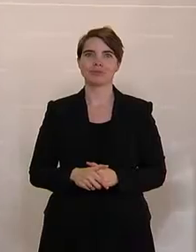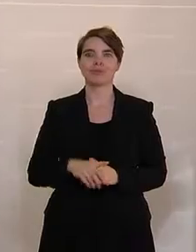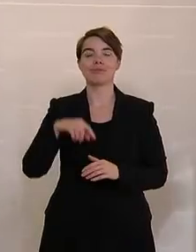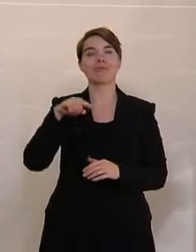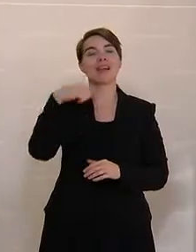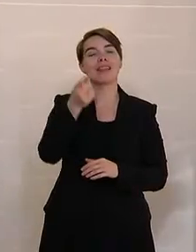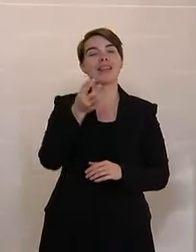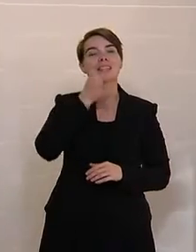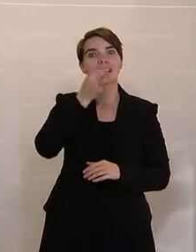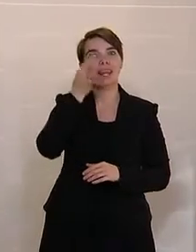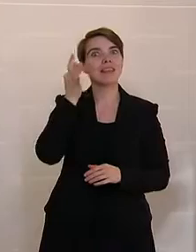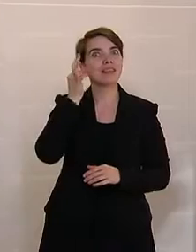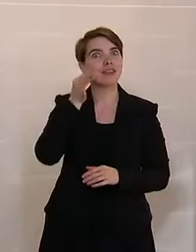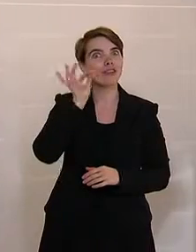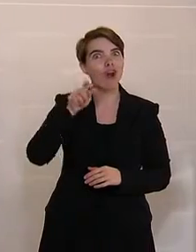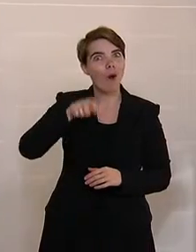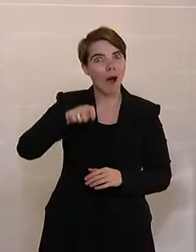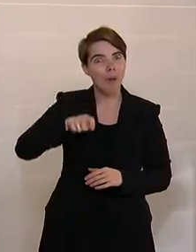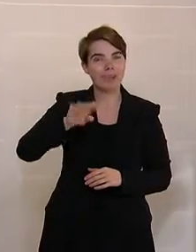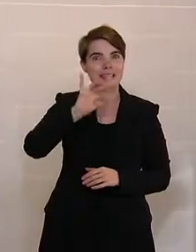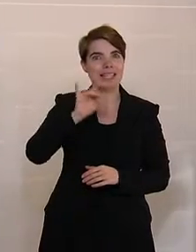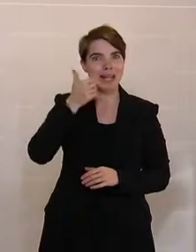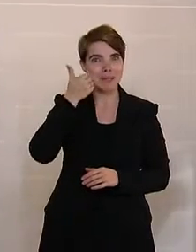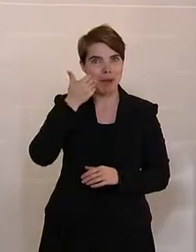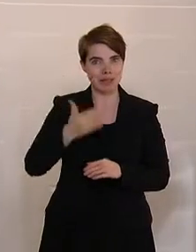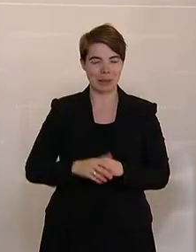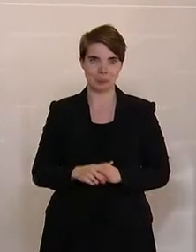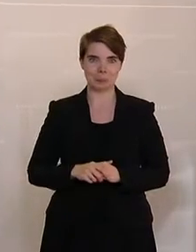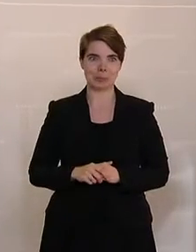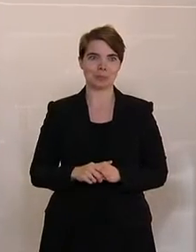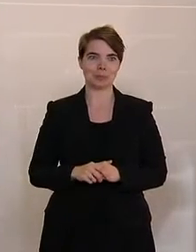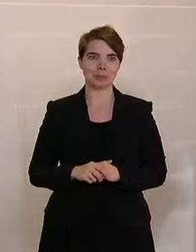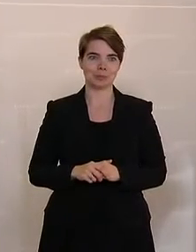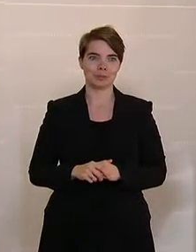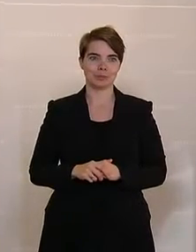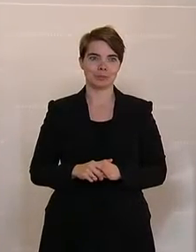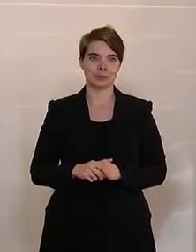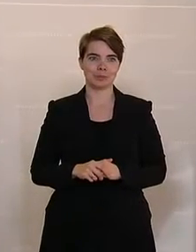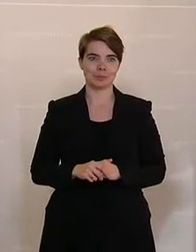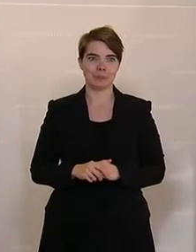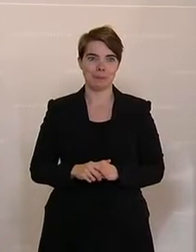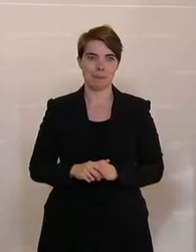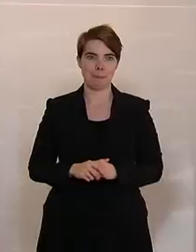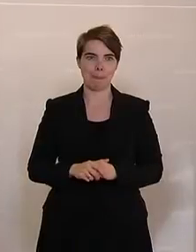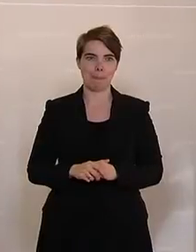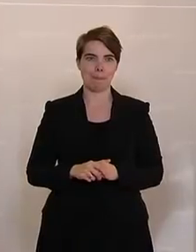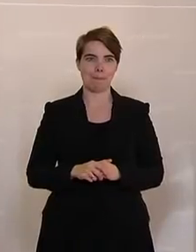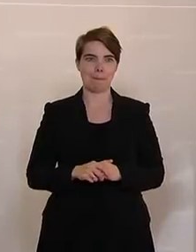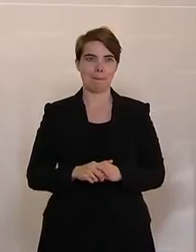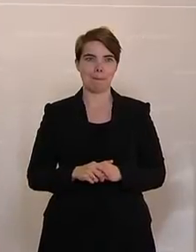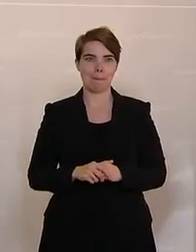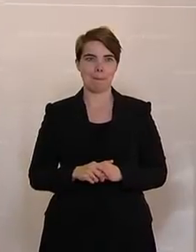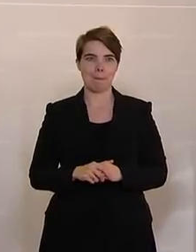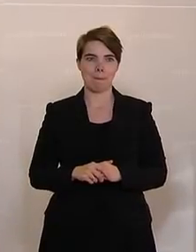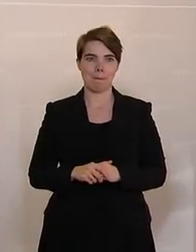Nächste Rednerin. Mit dem Bildungsbudget 2022 können wir wichtige neue Projekte wie den Achtpunkterplan für den